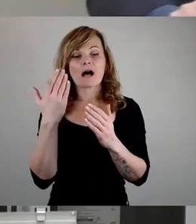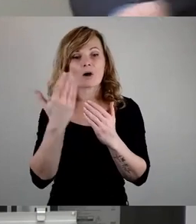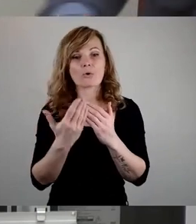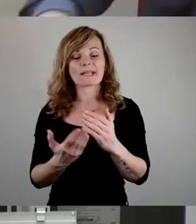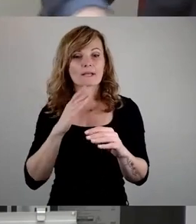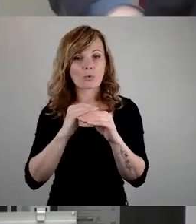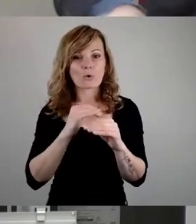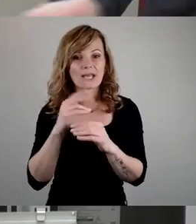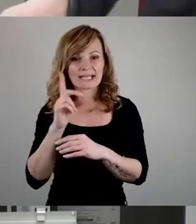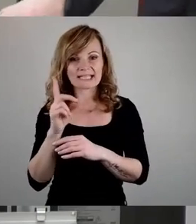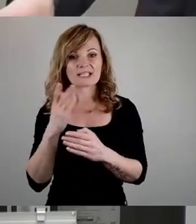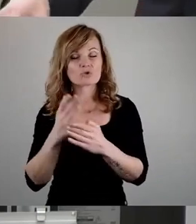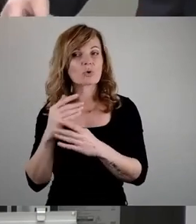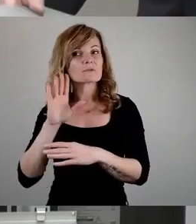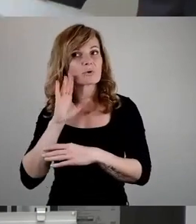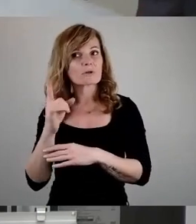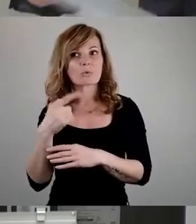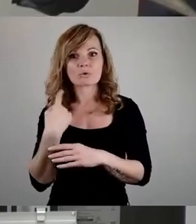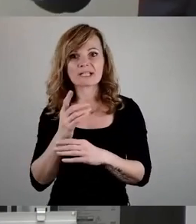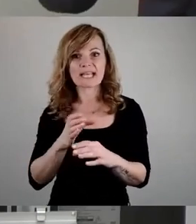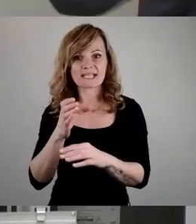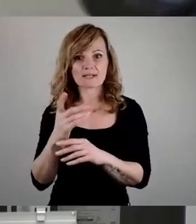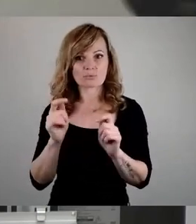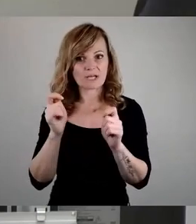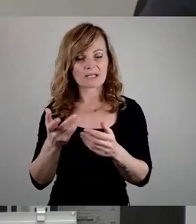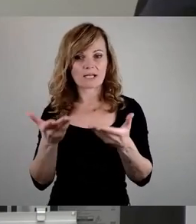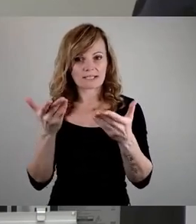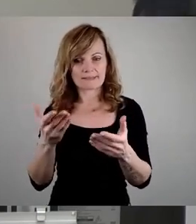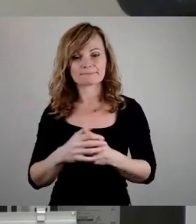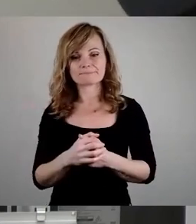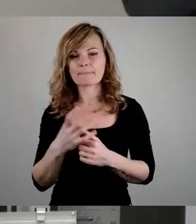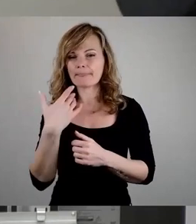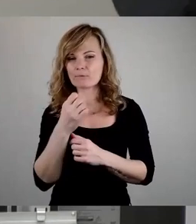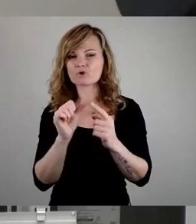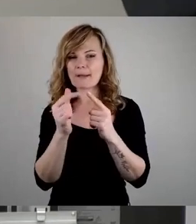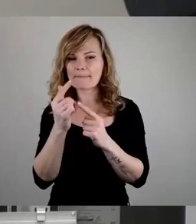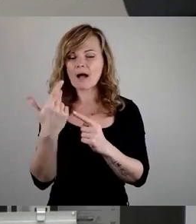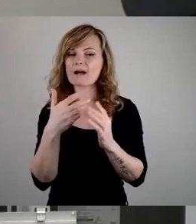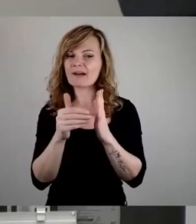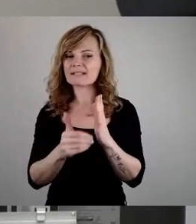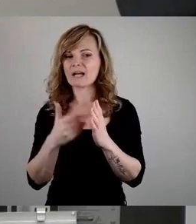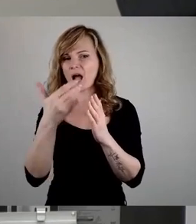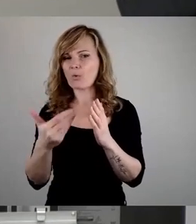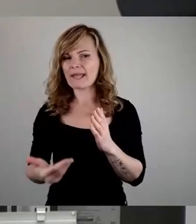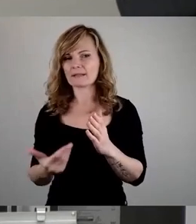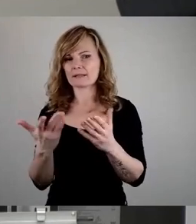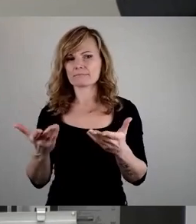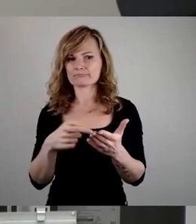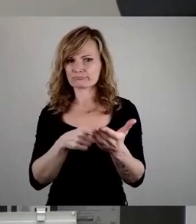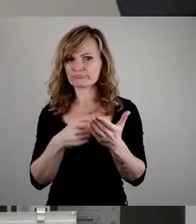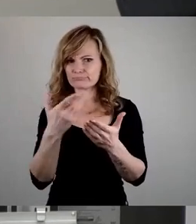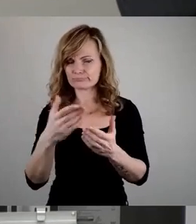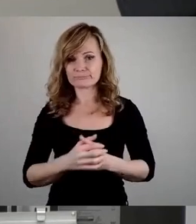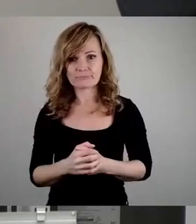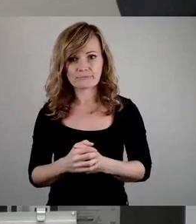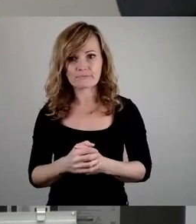Ersetzungsantrag eingebracht hat. Aber ich möchte gern noch ein paar weitere Argumente hier aufführen. Zum